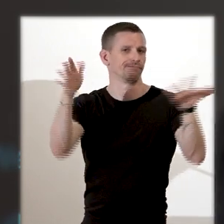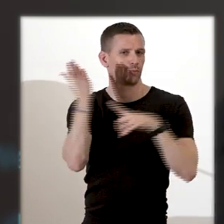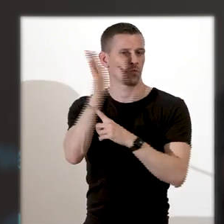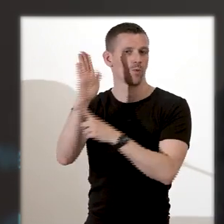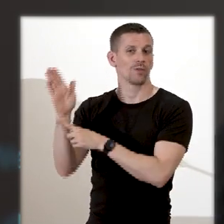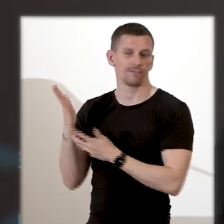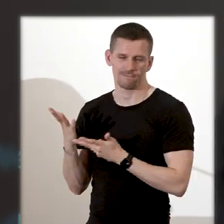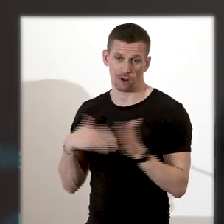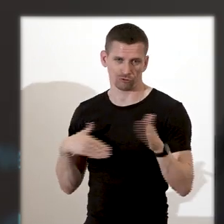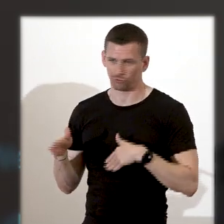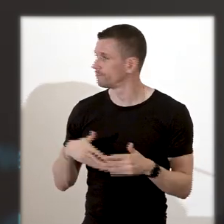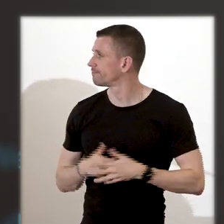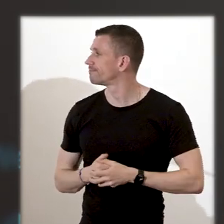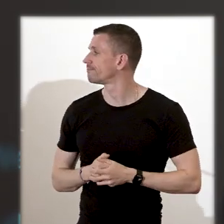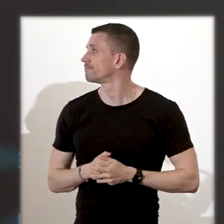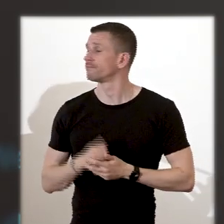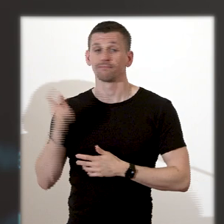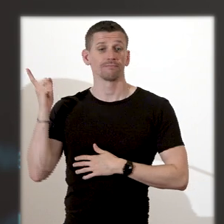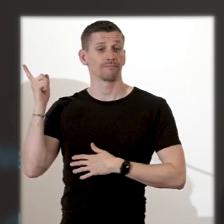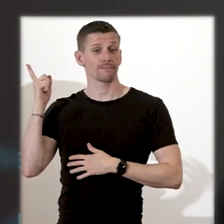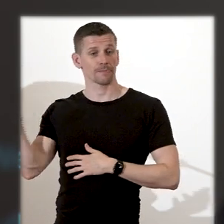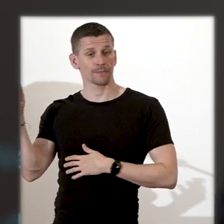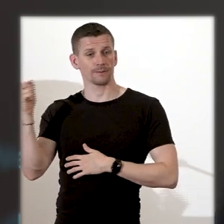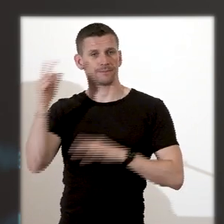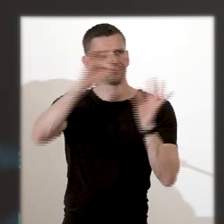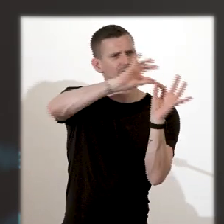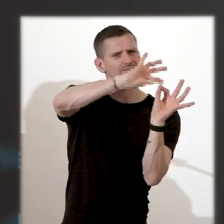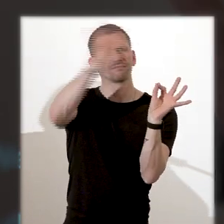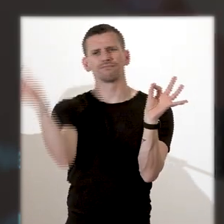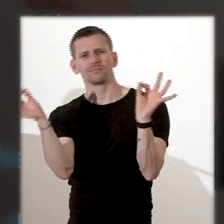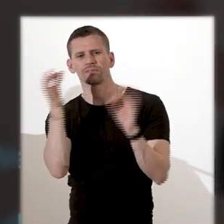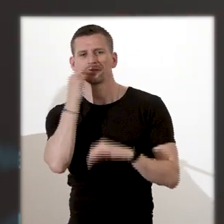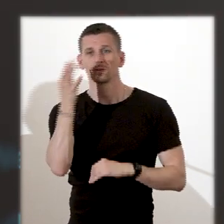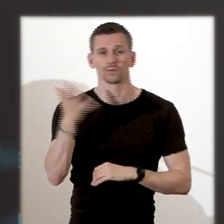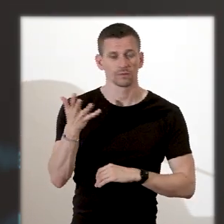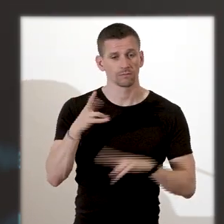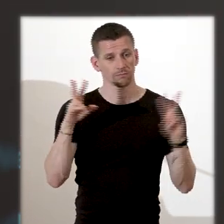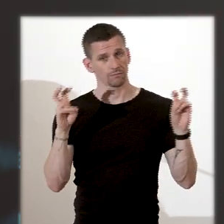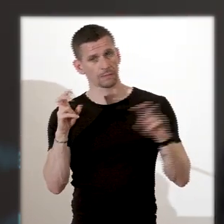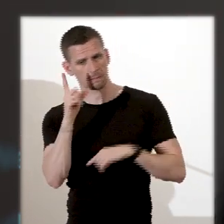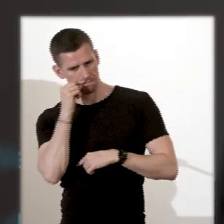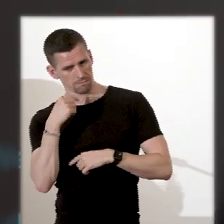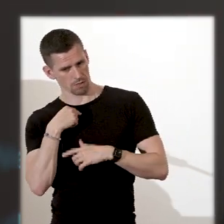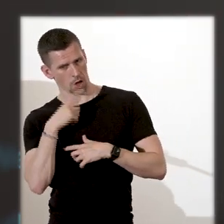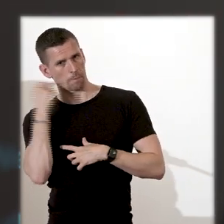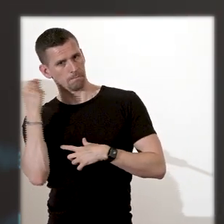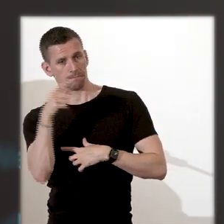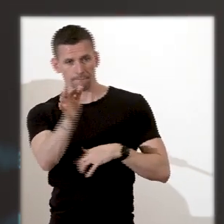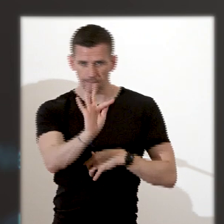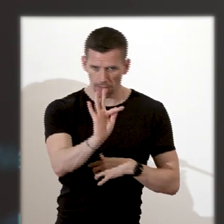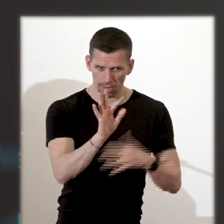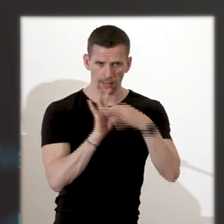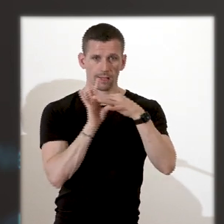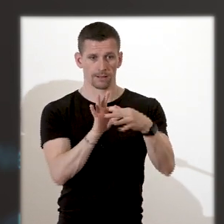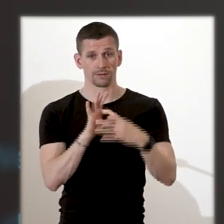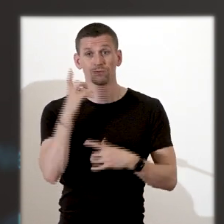qu'est que ça peut vouloir dire ? Suis-je un homme ? Suis-je un frère ? À qui s'adresse-t-on ? Et bien à cette période, en 1787, il y a finalement pas mal de monde,